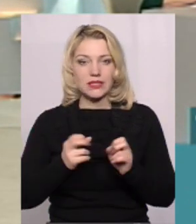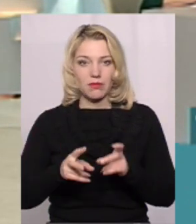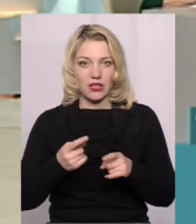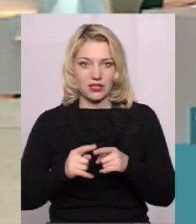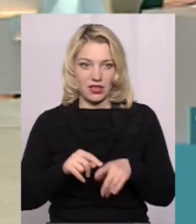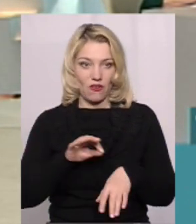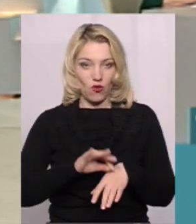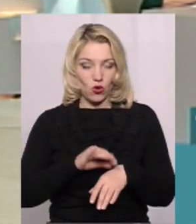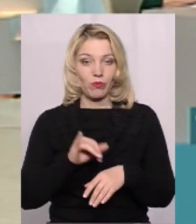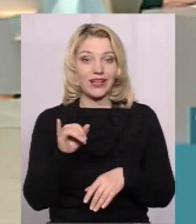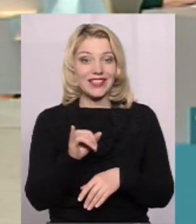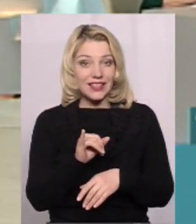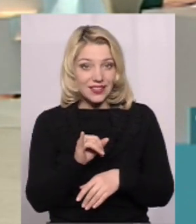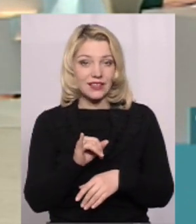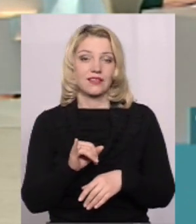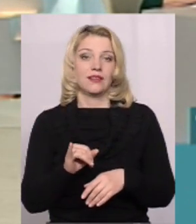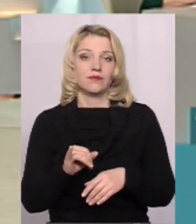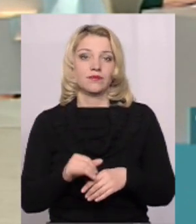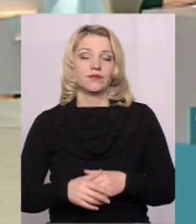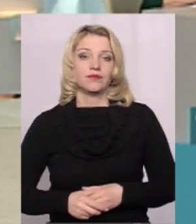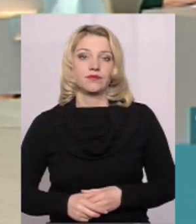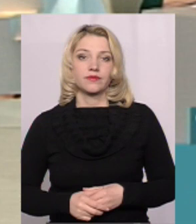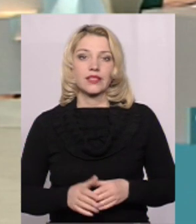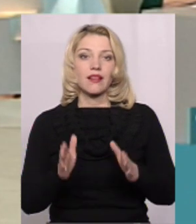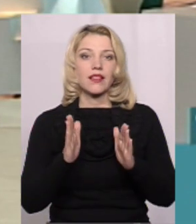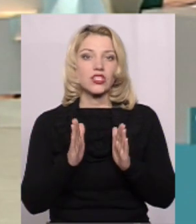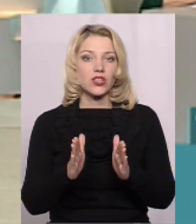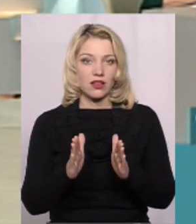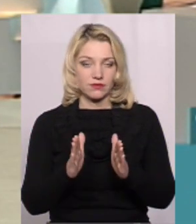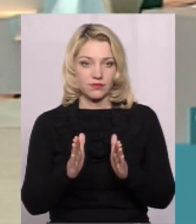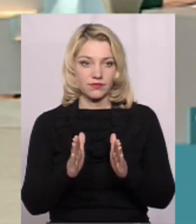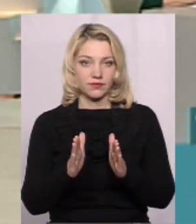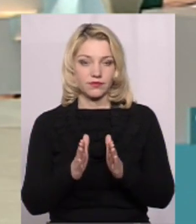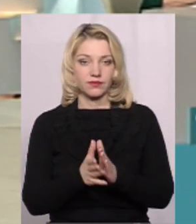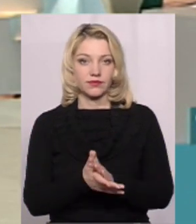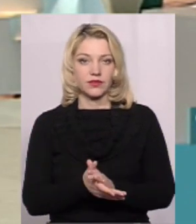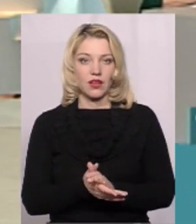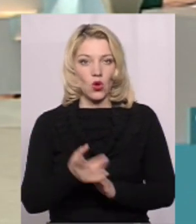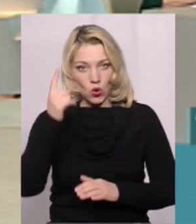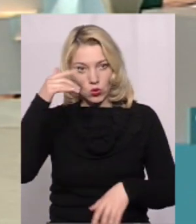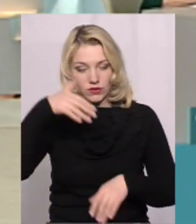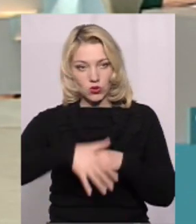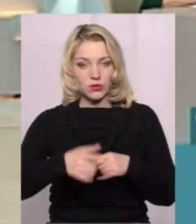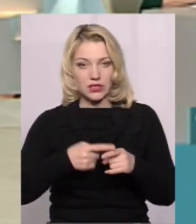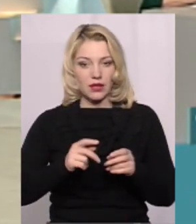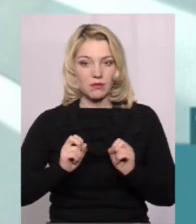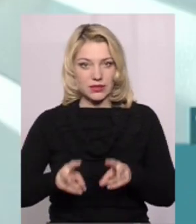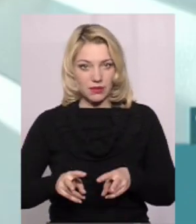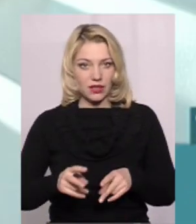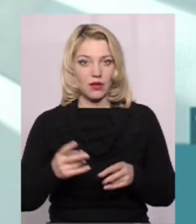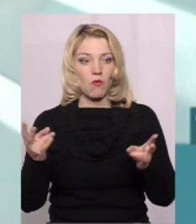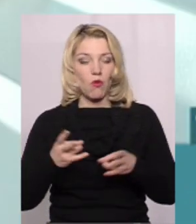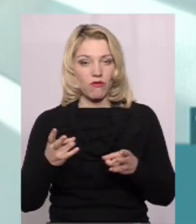І, скажімо так, лише усвідомлення цієї небезпеки